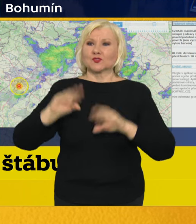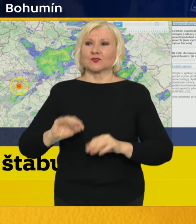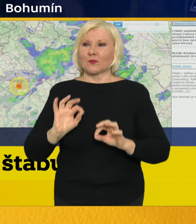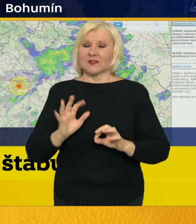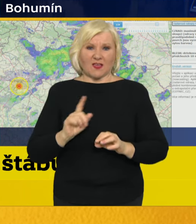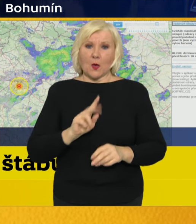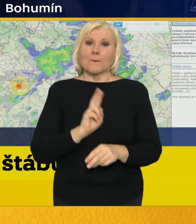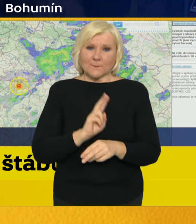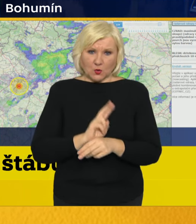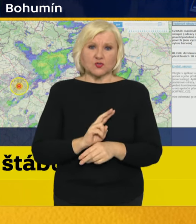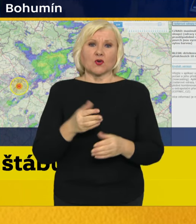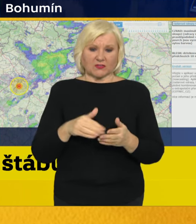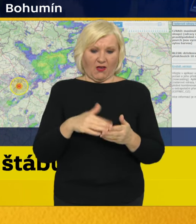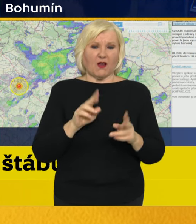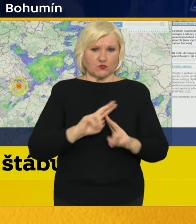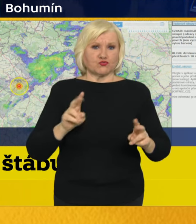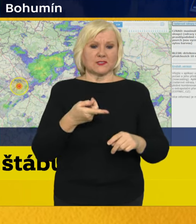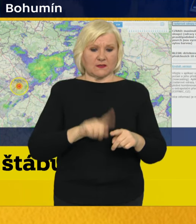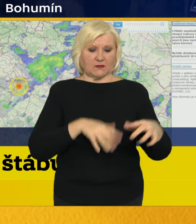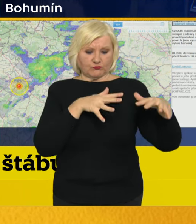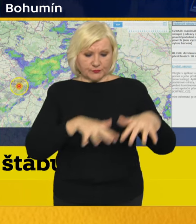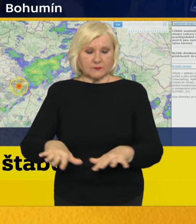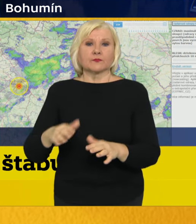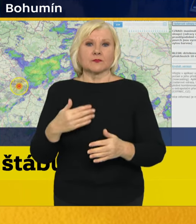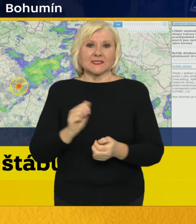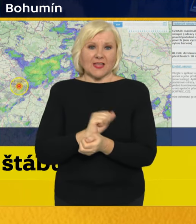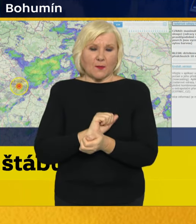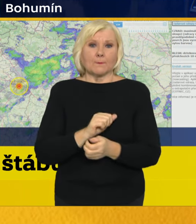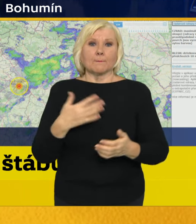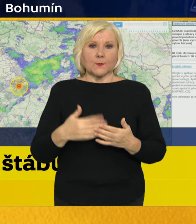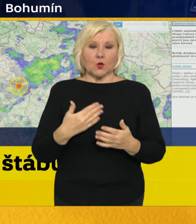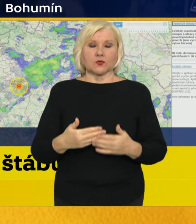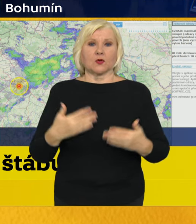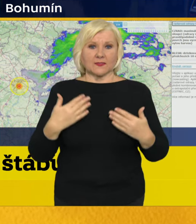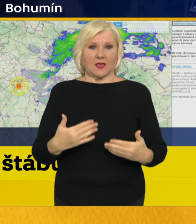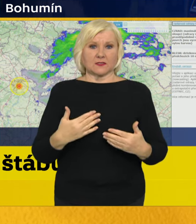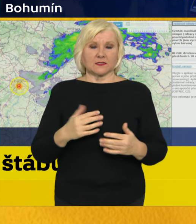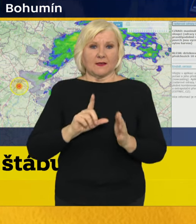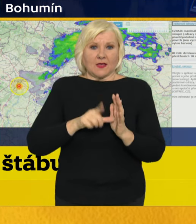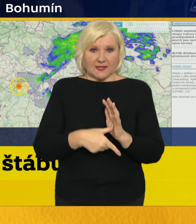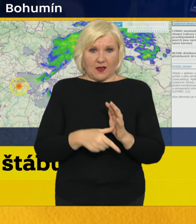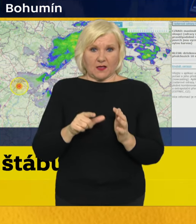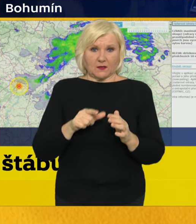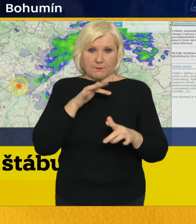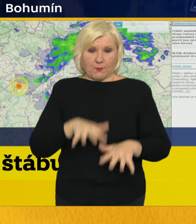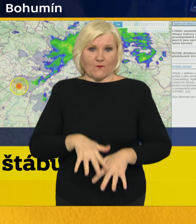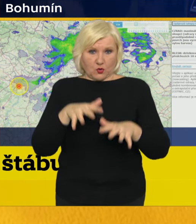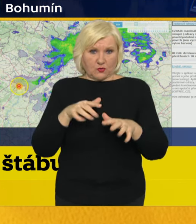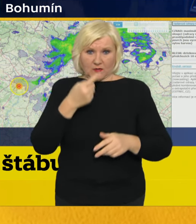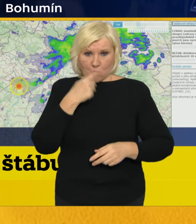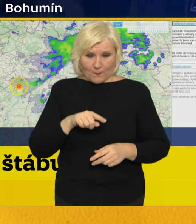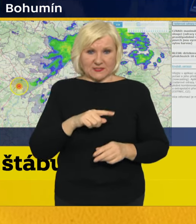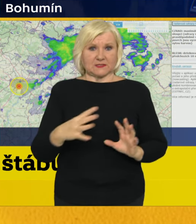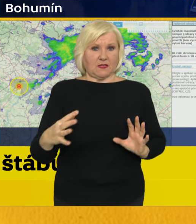hrozí. Proto dnes jsme propojili jednotlivé krajské povodňové komise